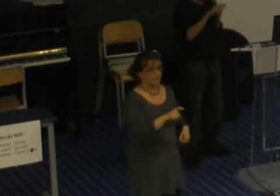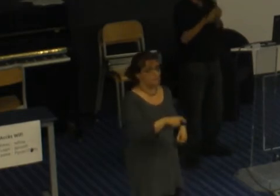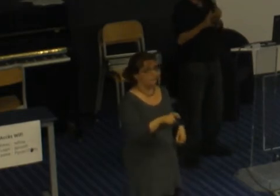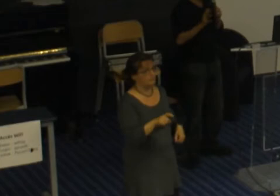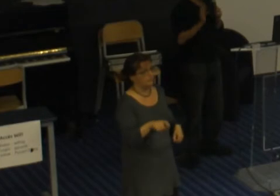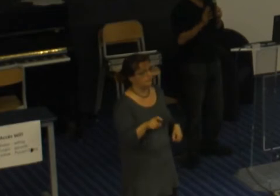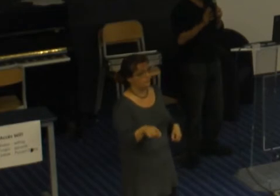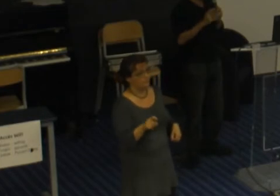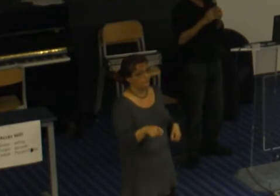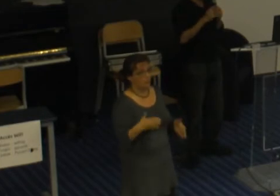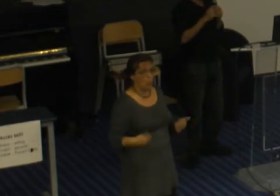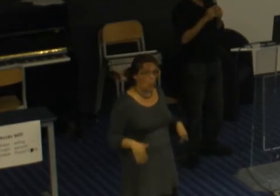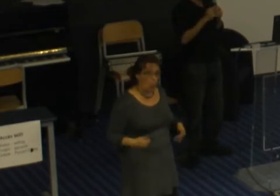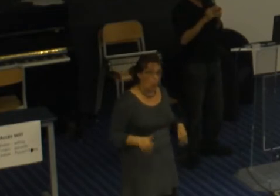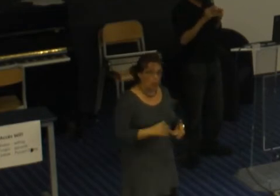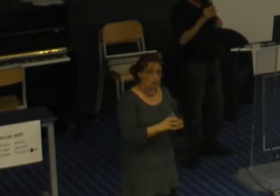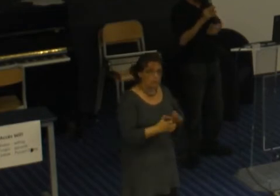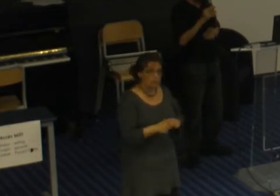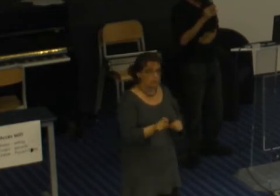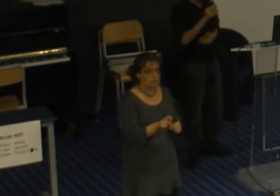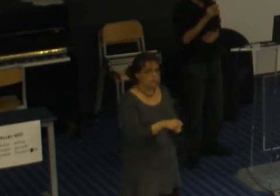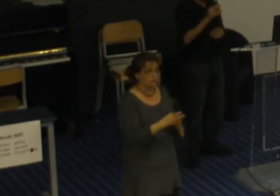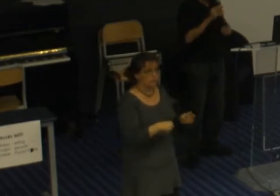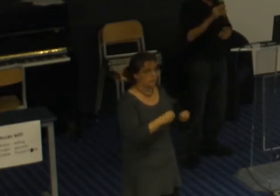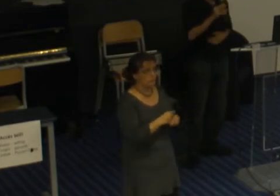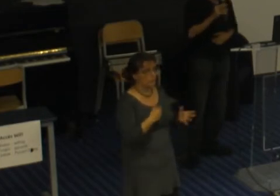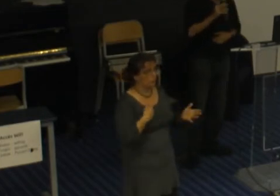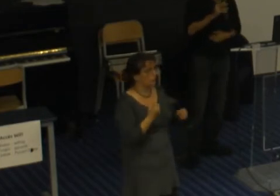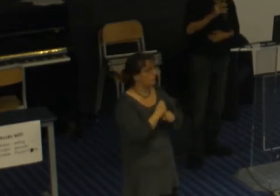en tapant sur le clavier c'est pas évident surtout quand moi vous utilisez IMAX